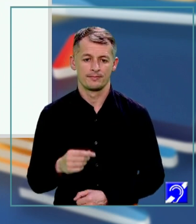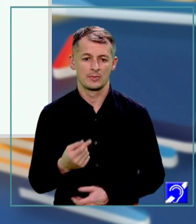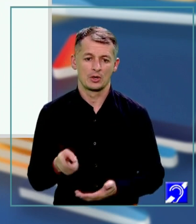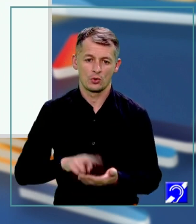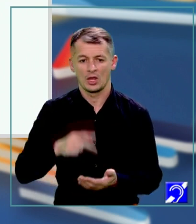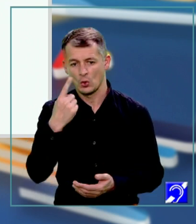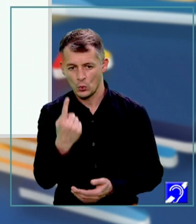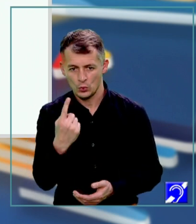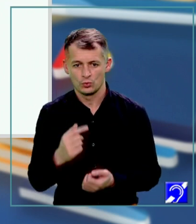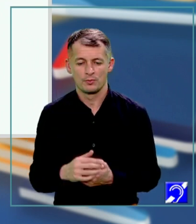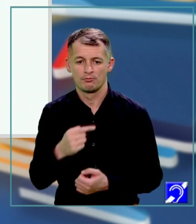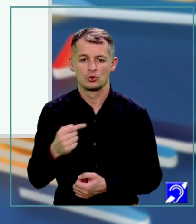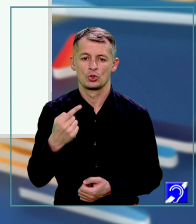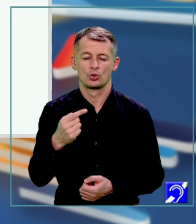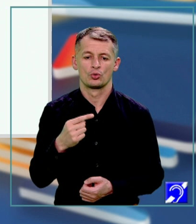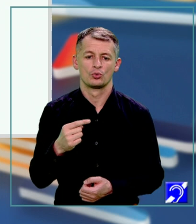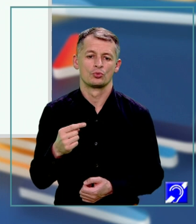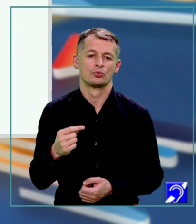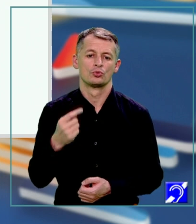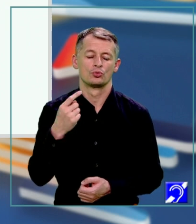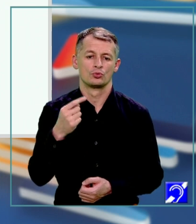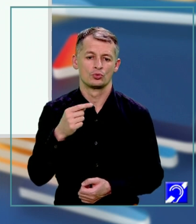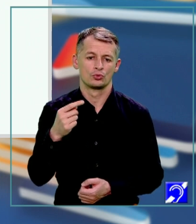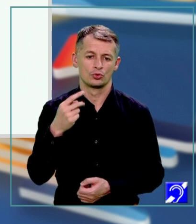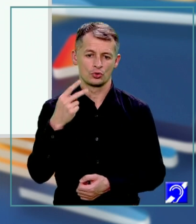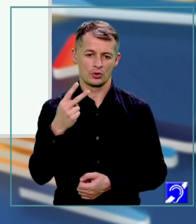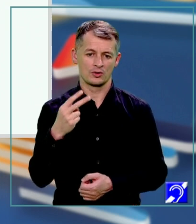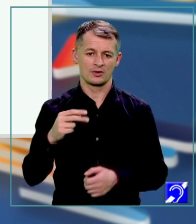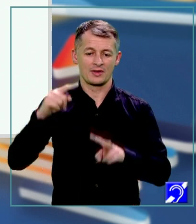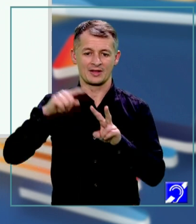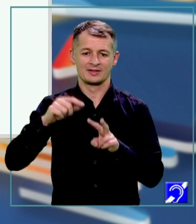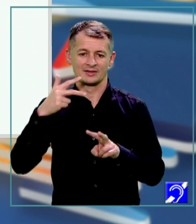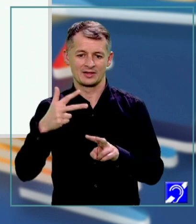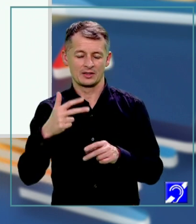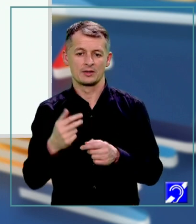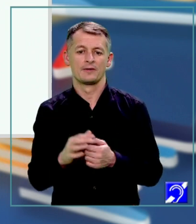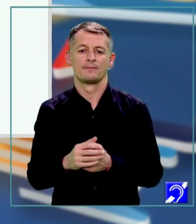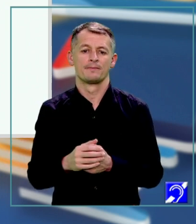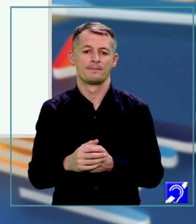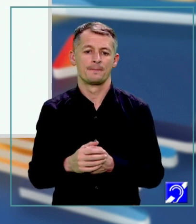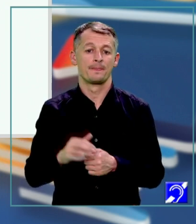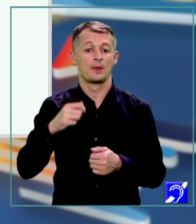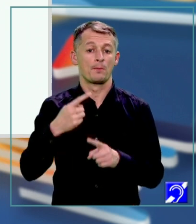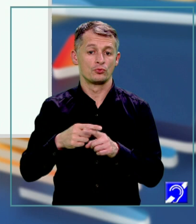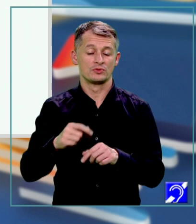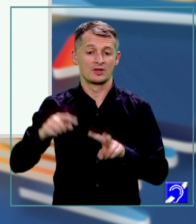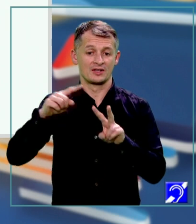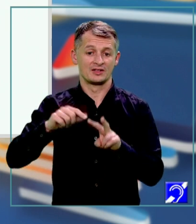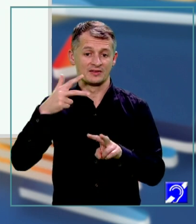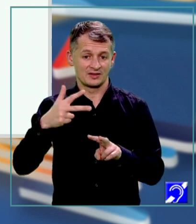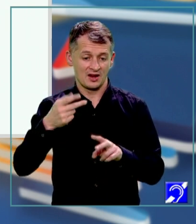1, minus 2 radical din 3 plus radical din 3 la putere a doua este 3. Am